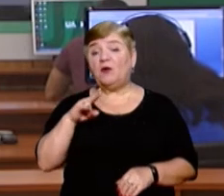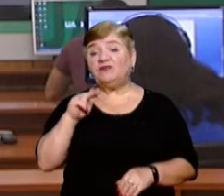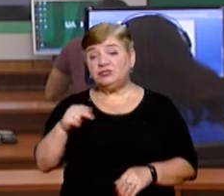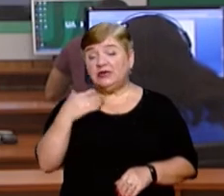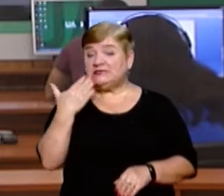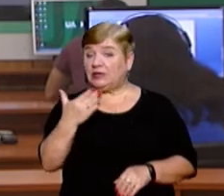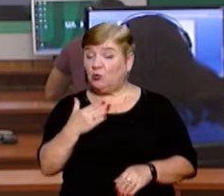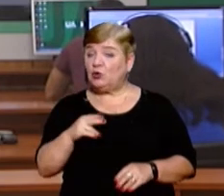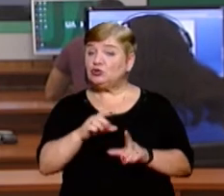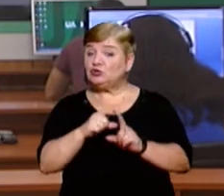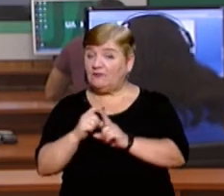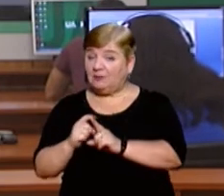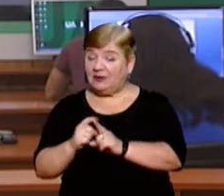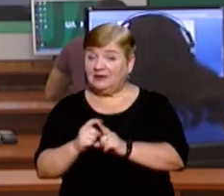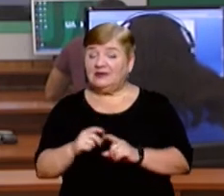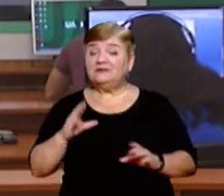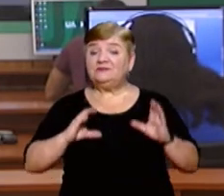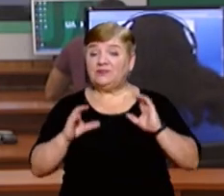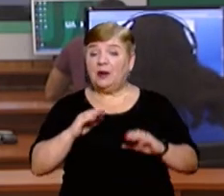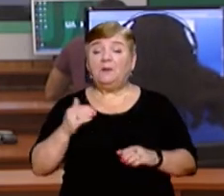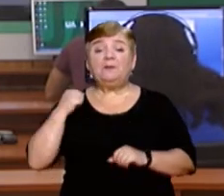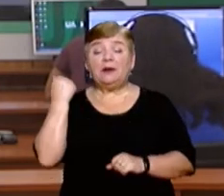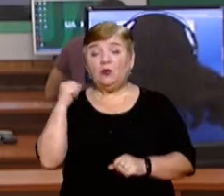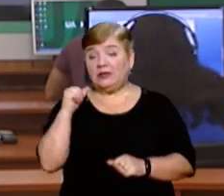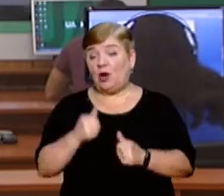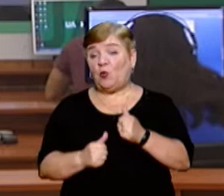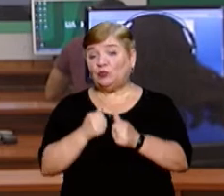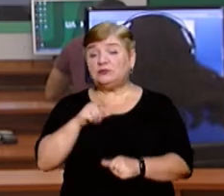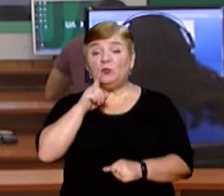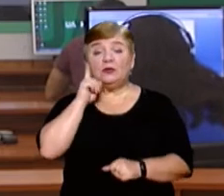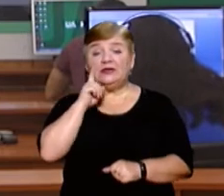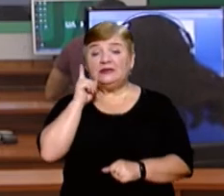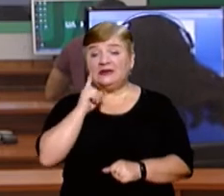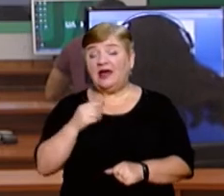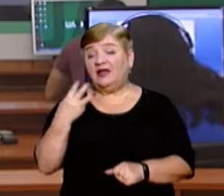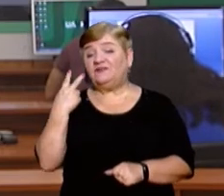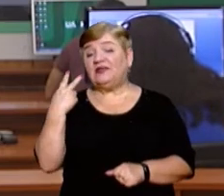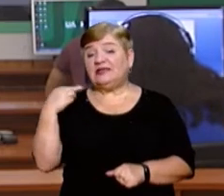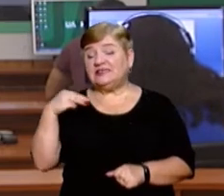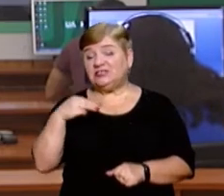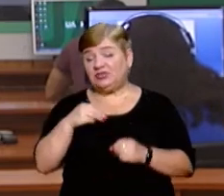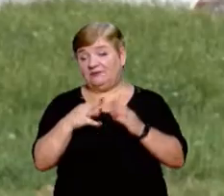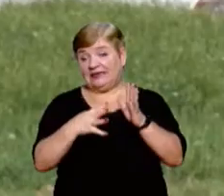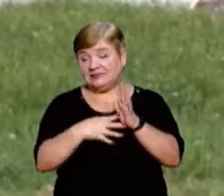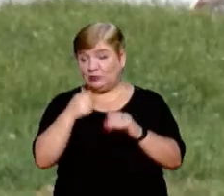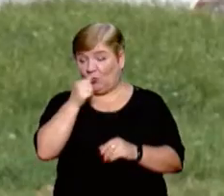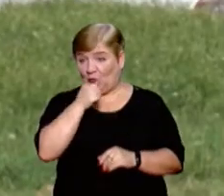словами, їхня група – четверо студентів – перемогли в конкурсі молодіжних проєктів в грудні 2019 року.